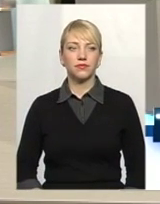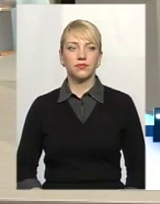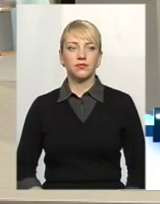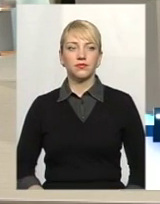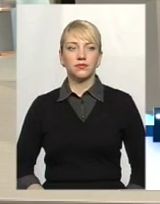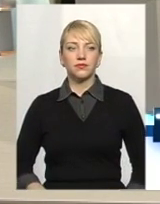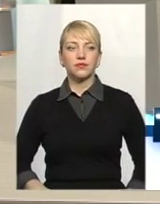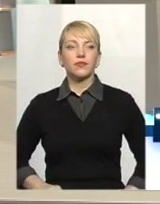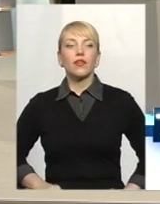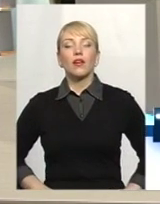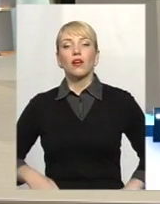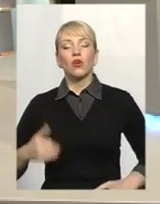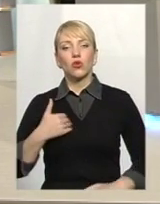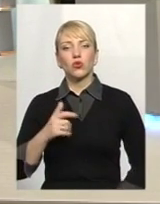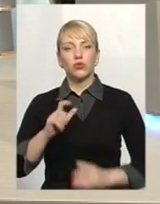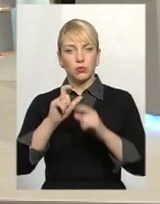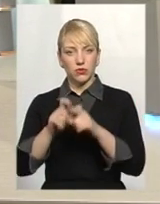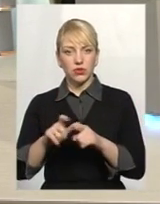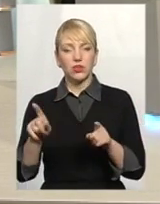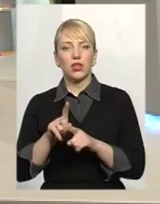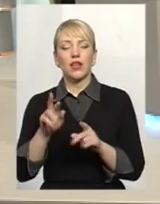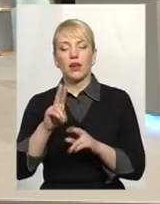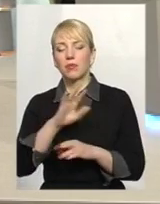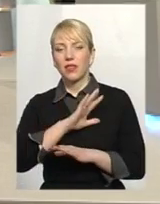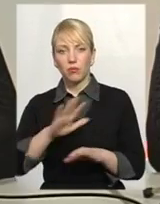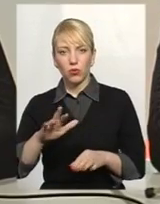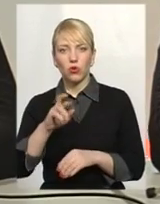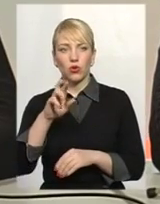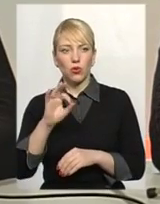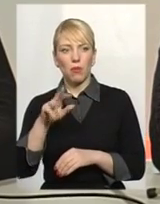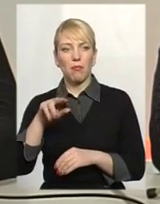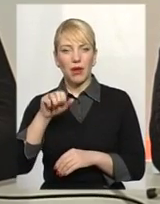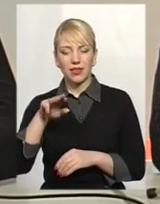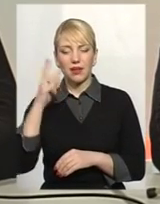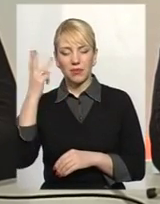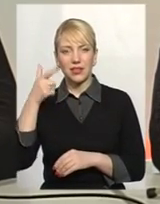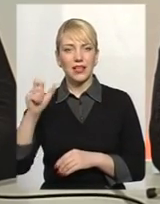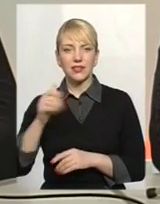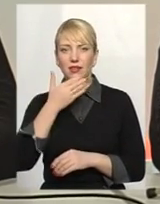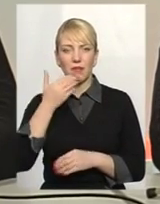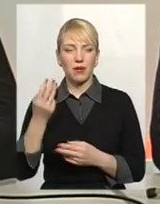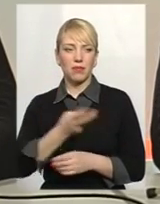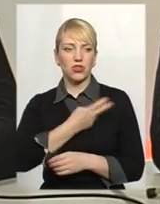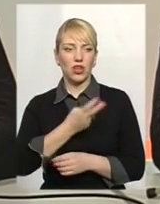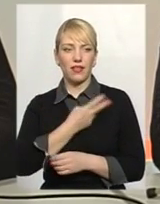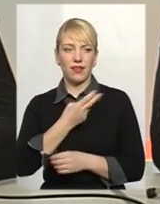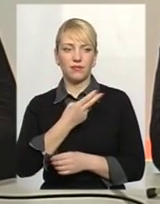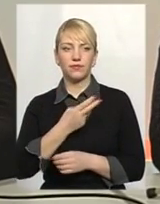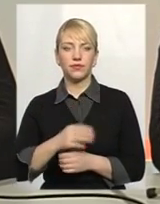сказати, дати відно це запитання, тому що, як би не було, але ПАД «Хмельниця» не має бажання, як би кажуть,